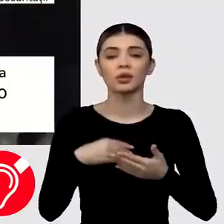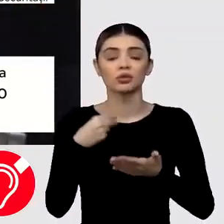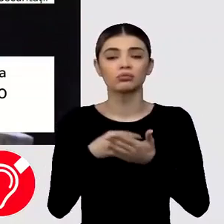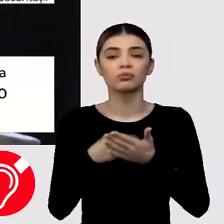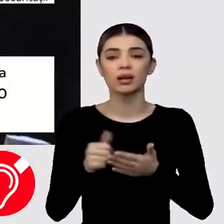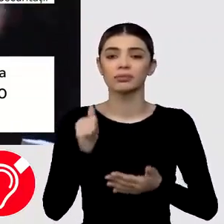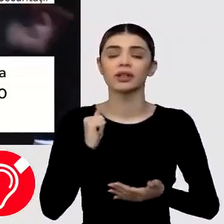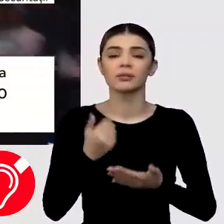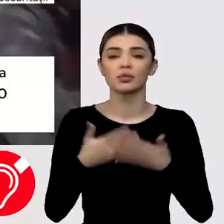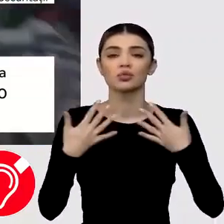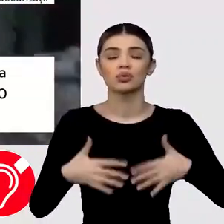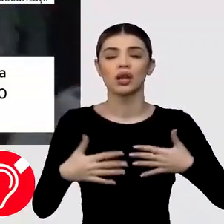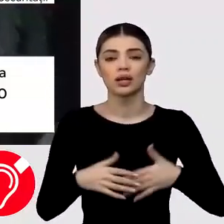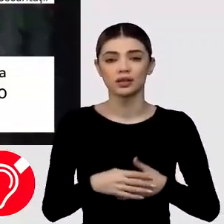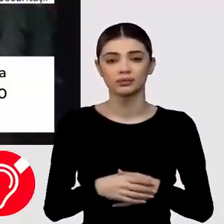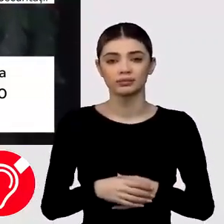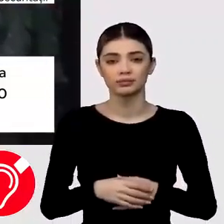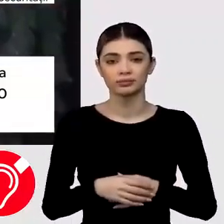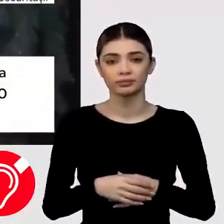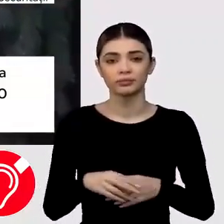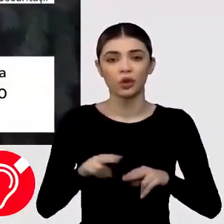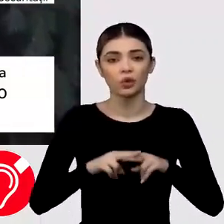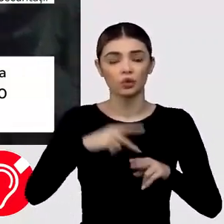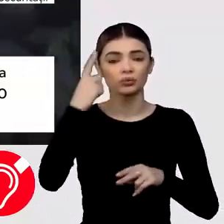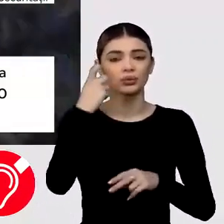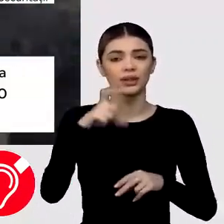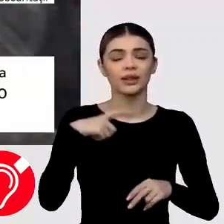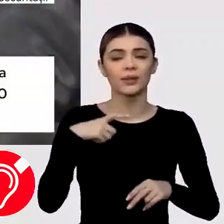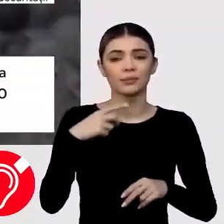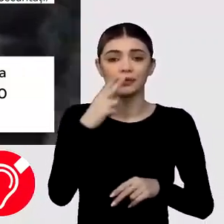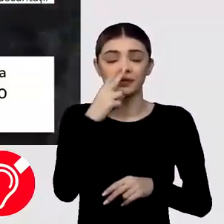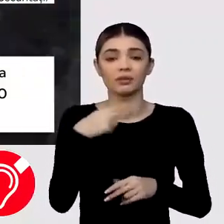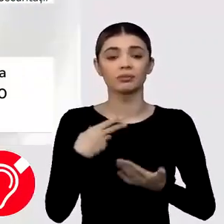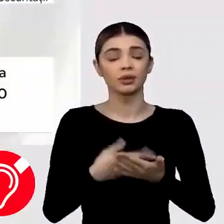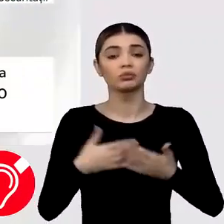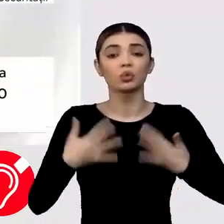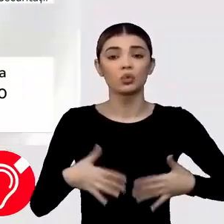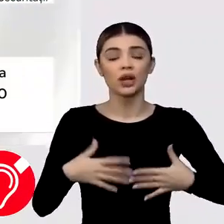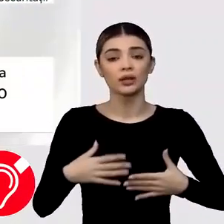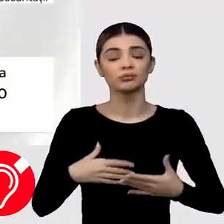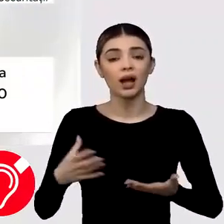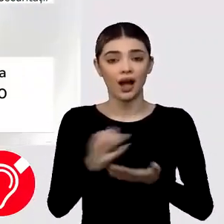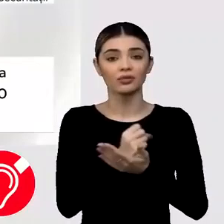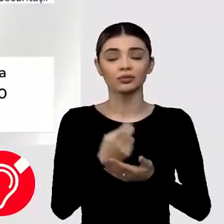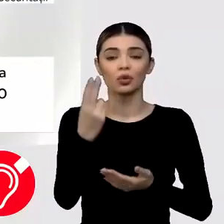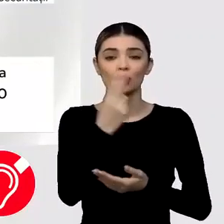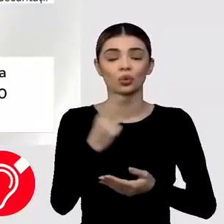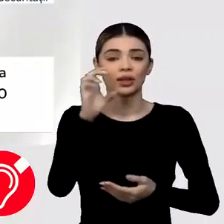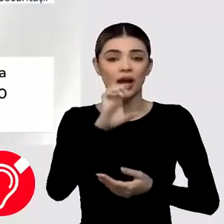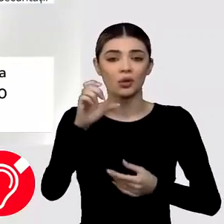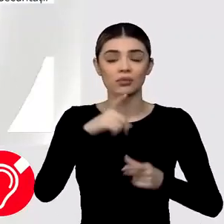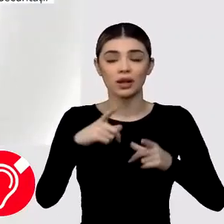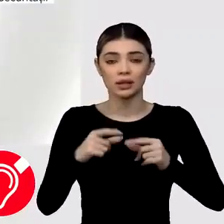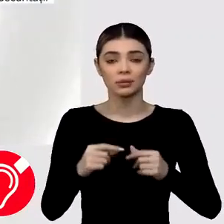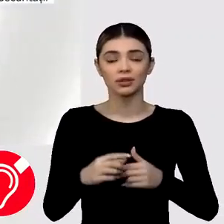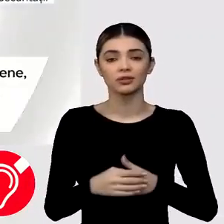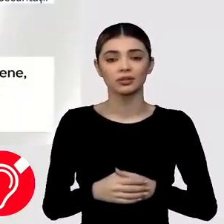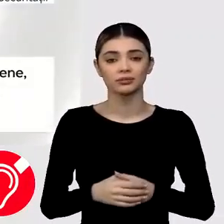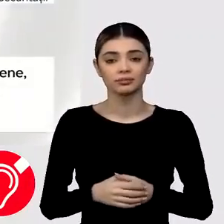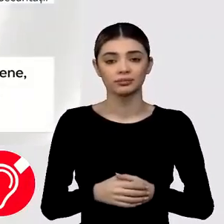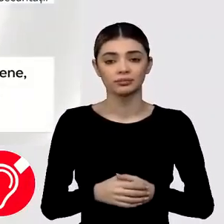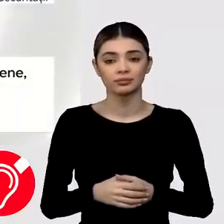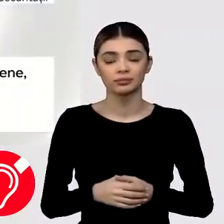al Ucrainei. Care sunt, Florin, care sunt șansele de aderare ale Ucrainei la Uniunea Europeană?